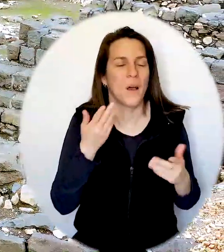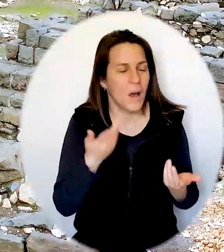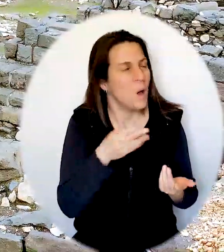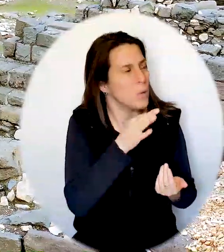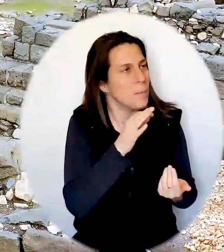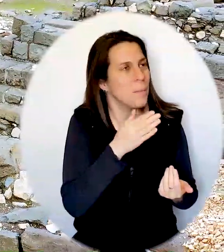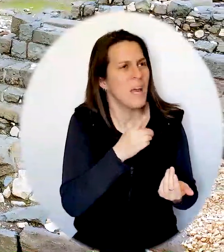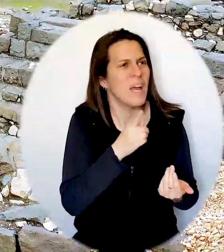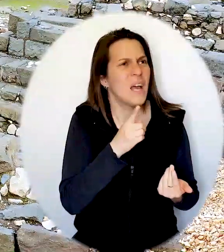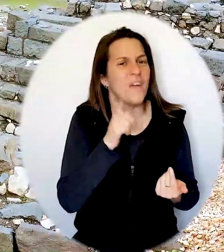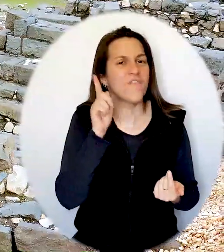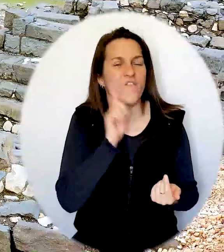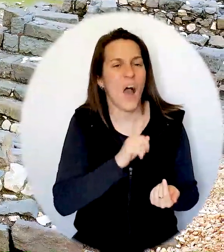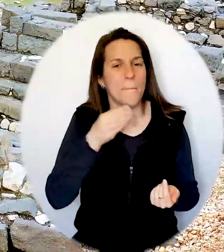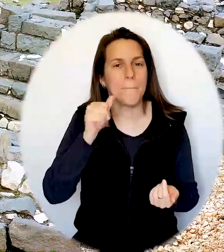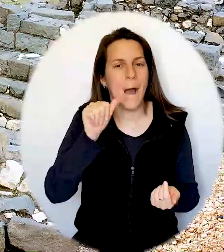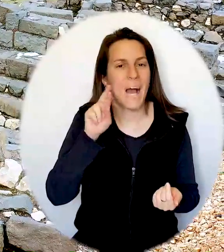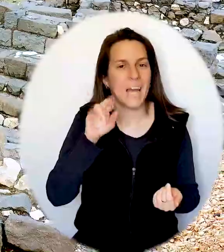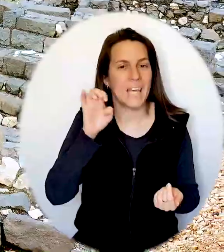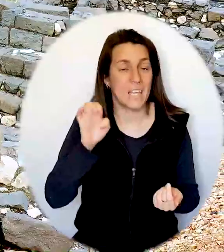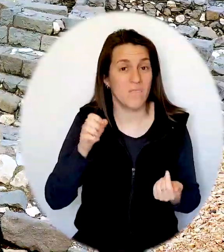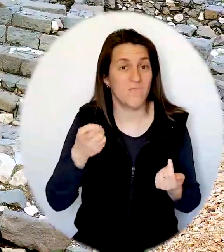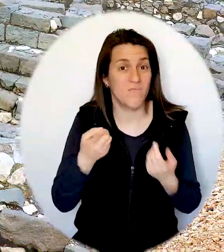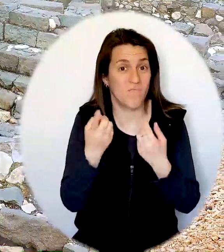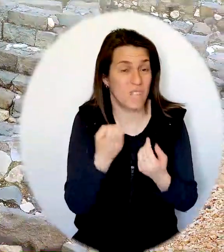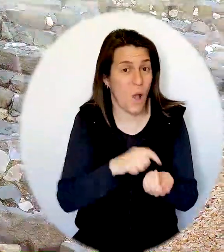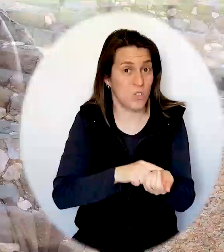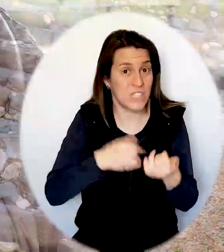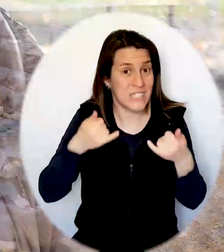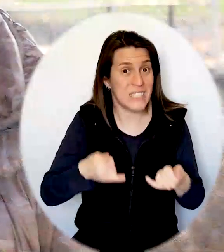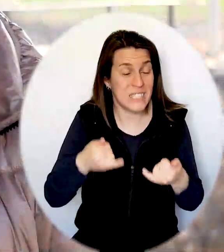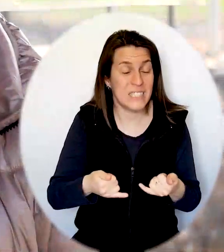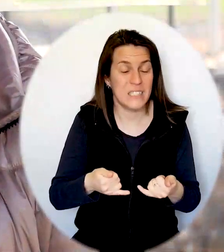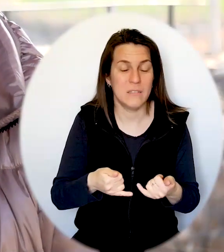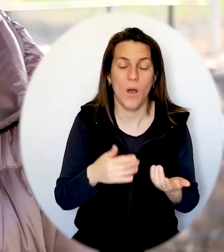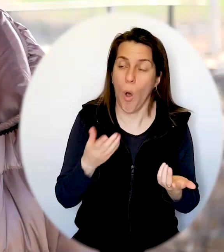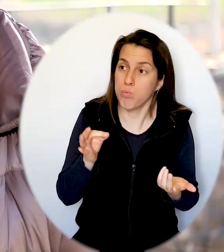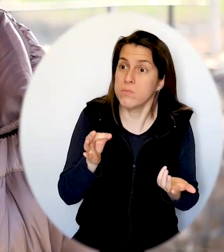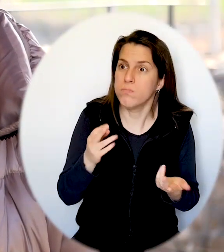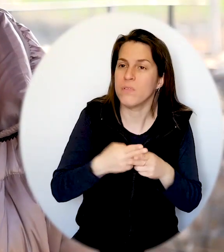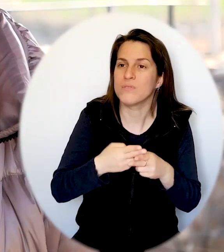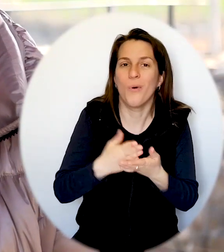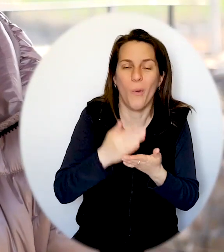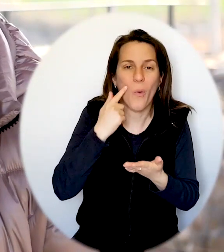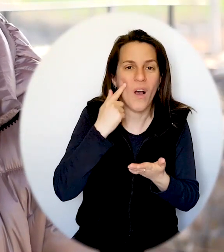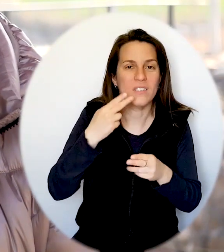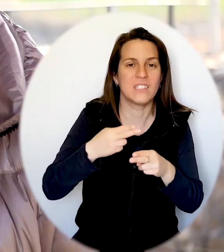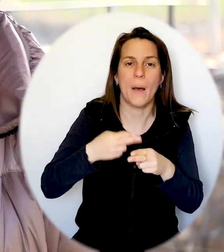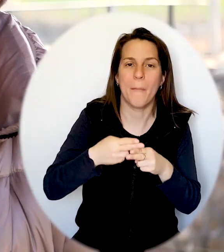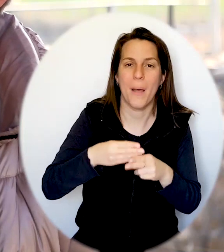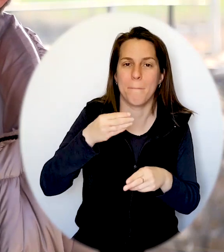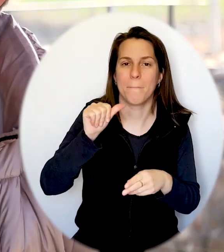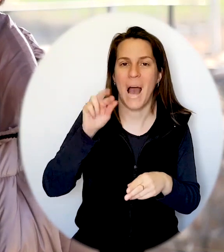Marie était originaire de ce village, normalement ? Oui, bien sûr, comme elle était nommée Marie